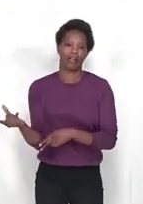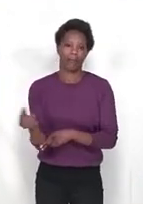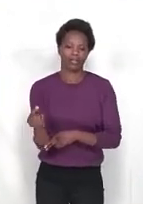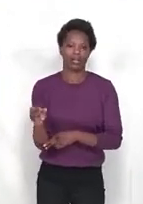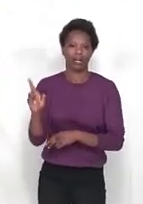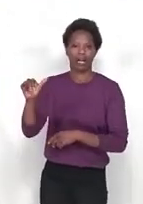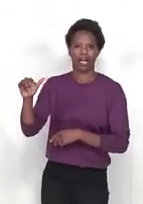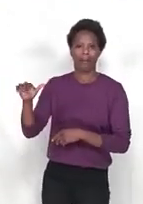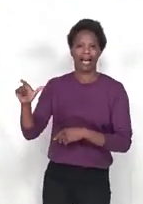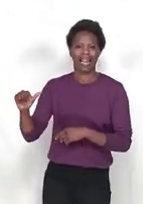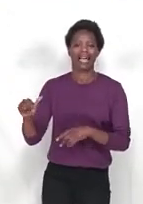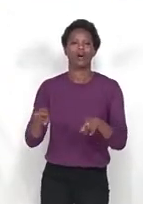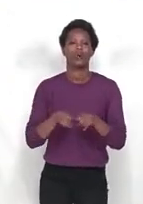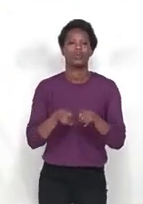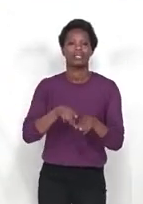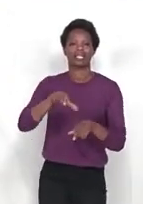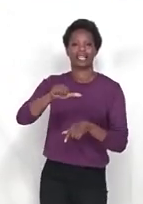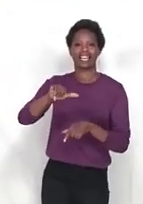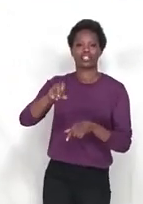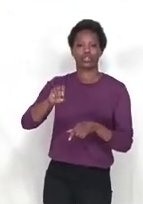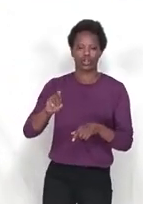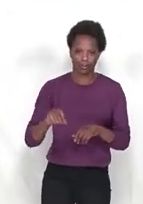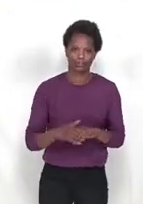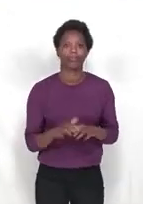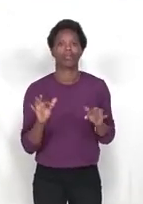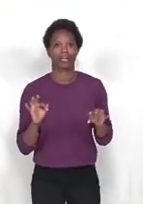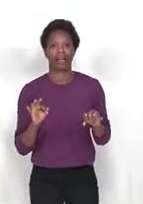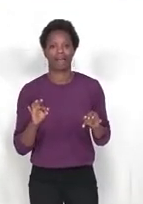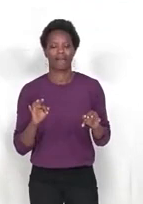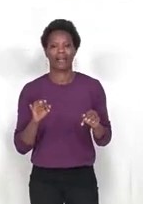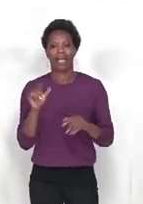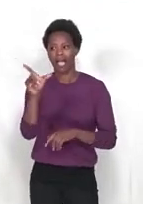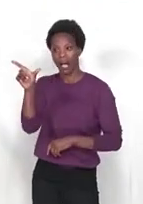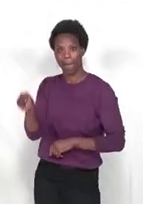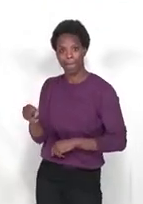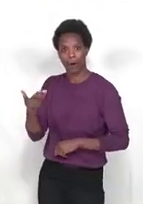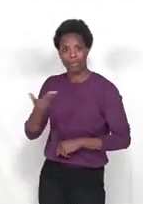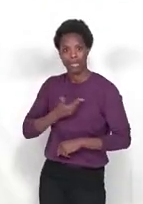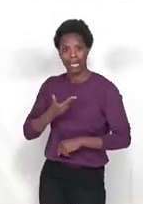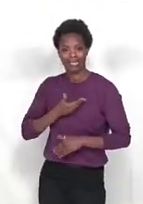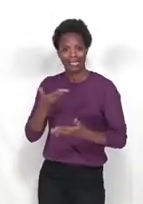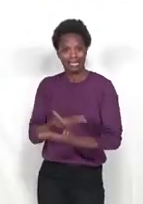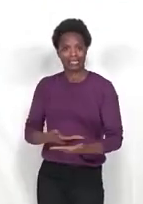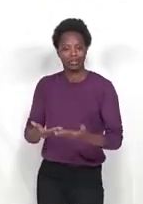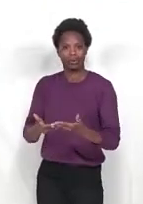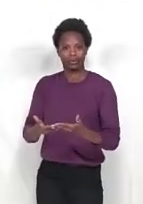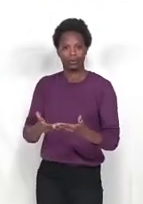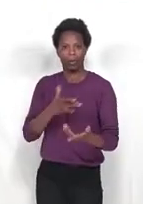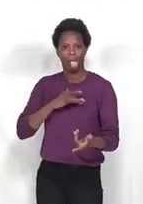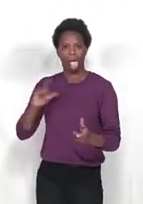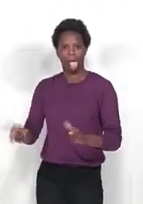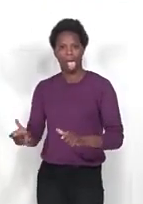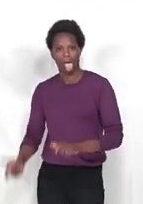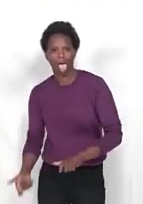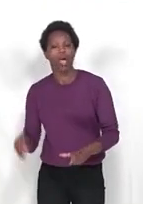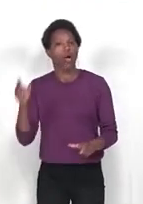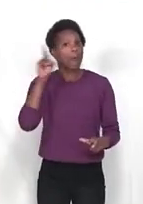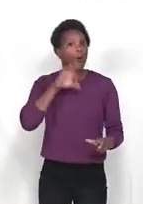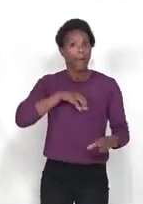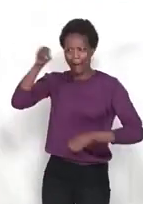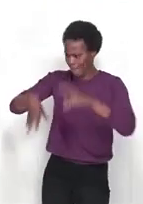Concernant Gaza, la situation humanitaire est de plus en plus critique en effet du fait des bombardements et du siège quasi total et ce sont près de 2 millions